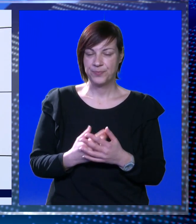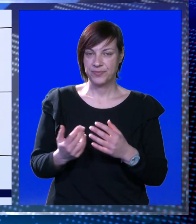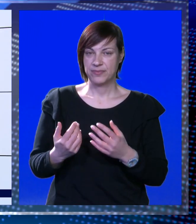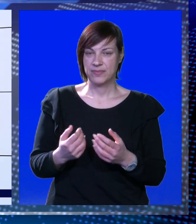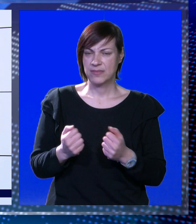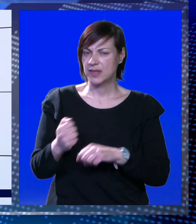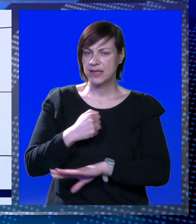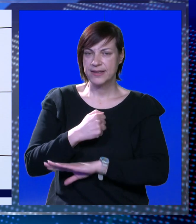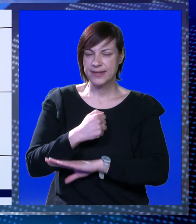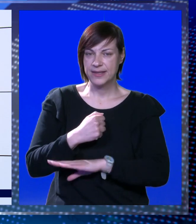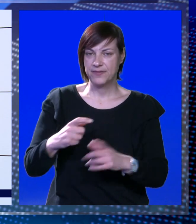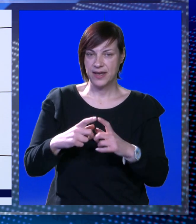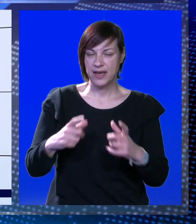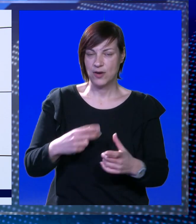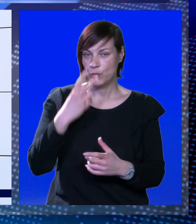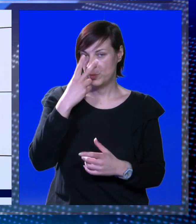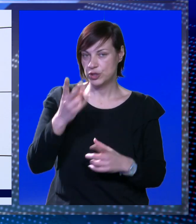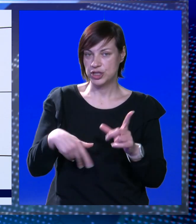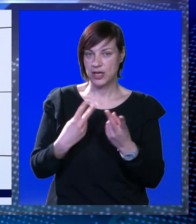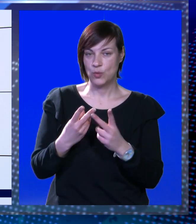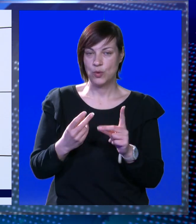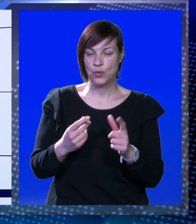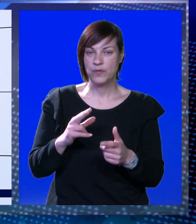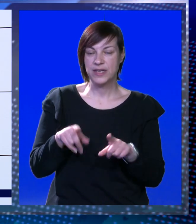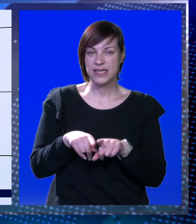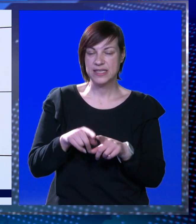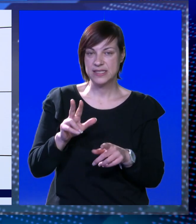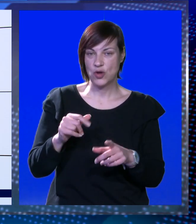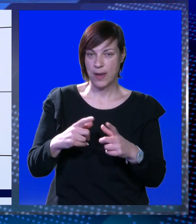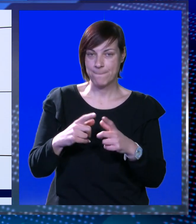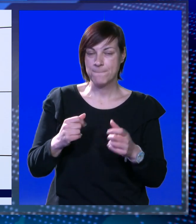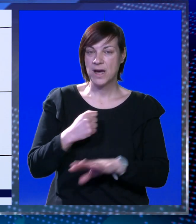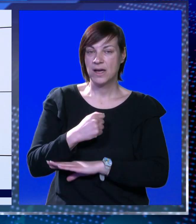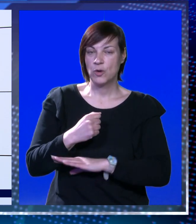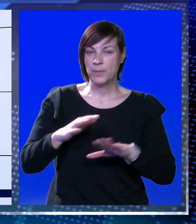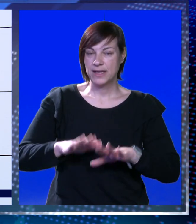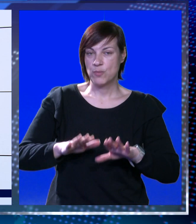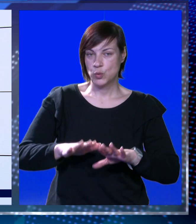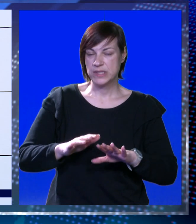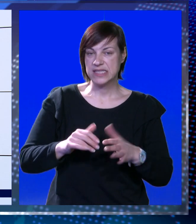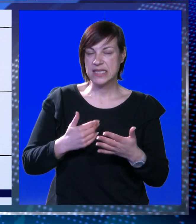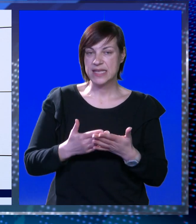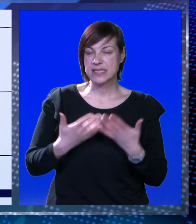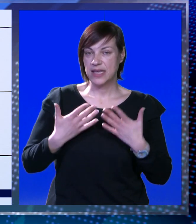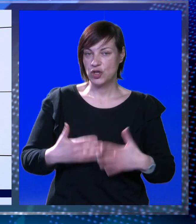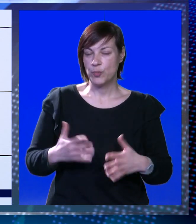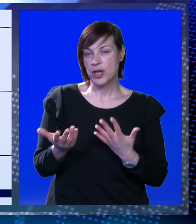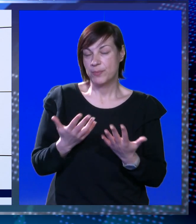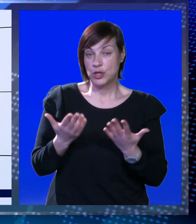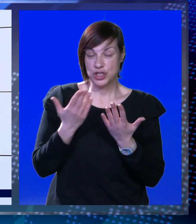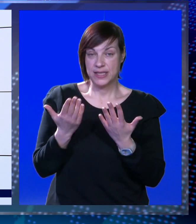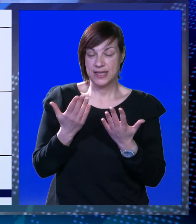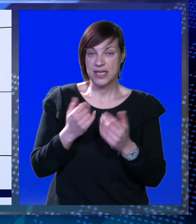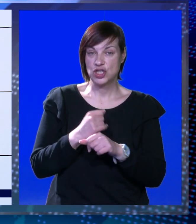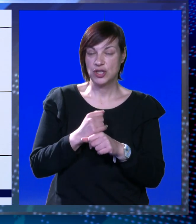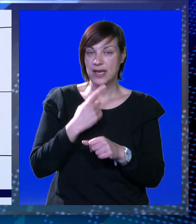Drvene klupe. Pođete u Luvr i vidite da ima drvene klupe gdje gosti mogu sjesi odmoriti, pročitati